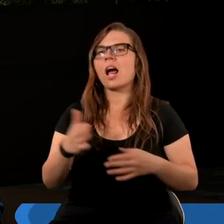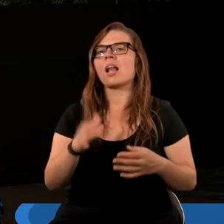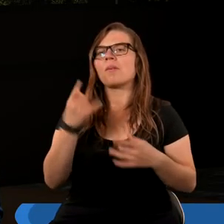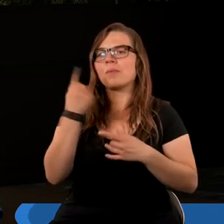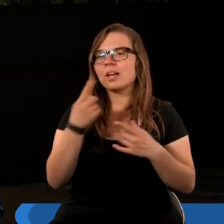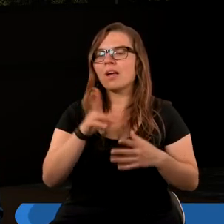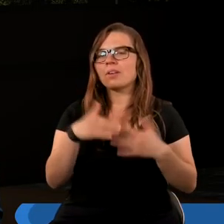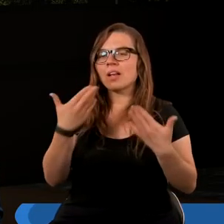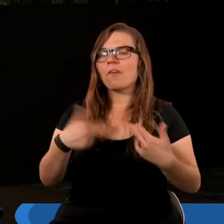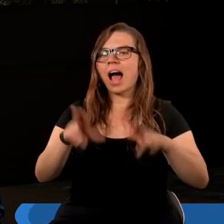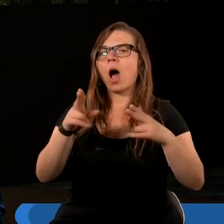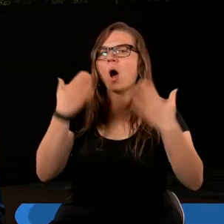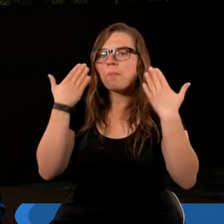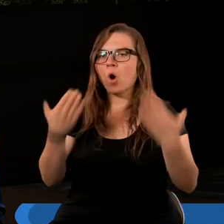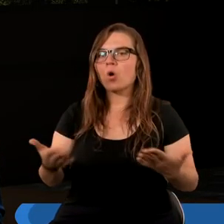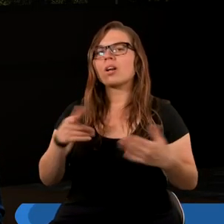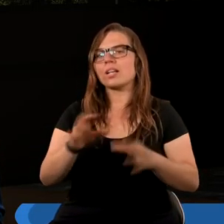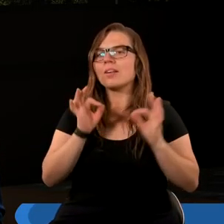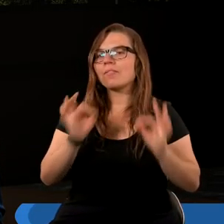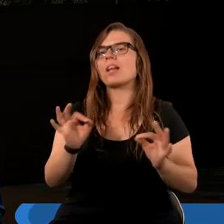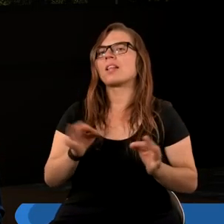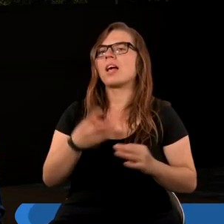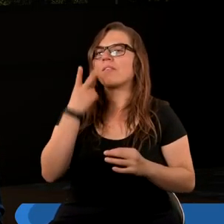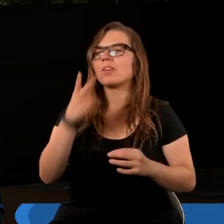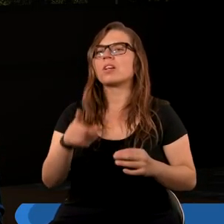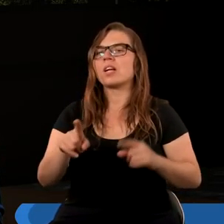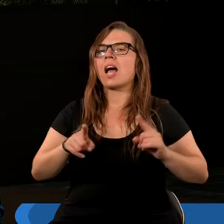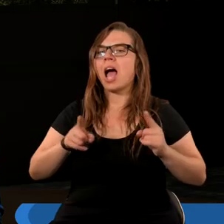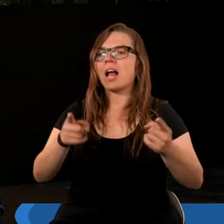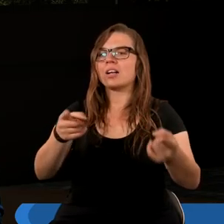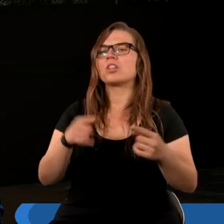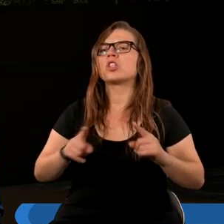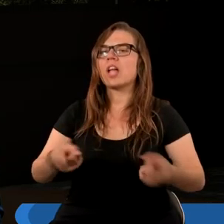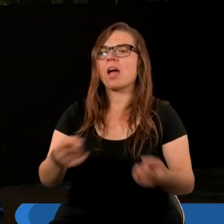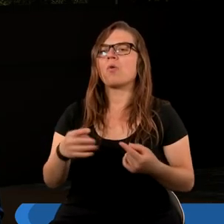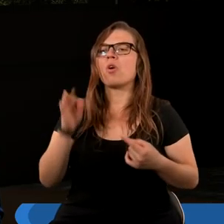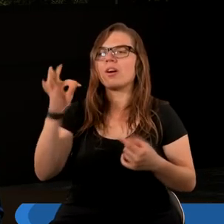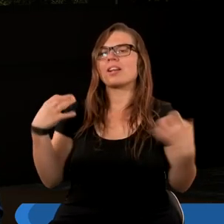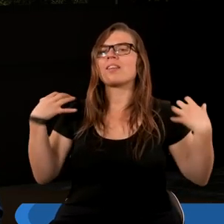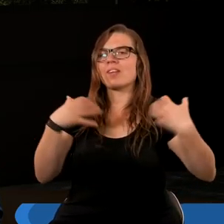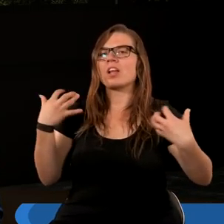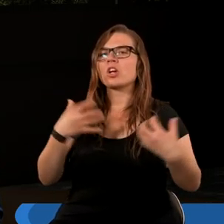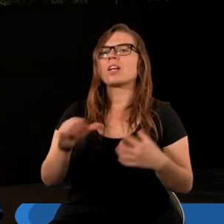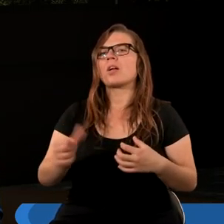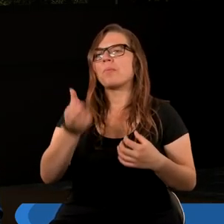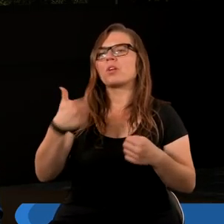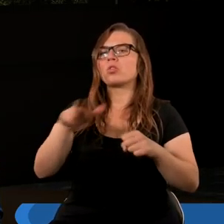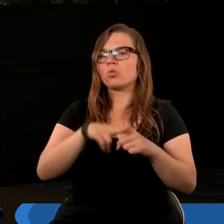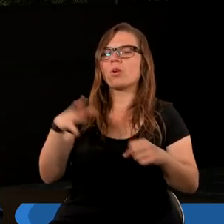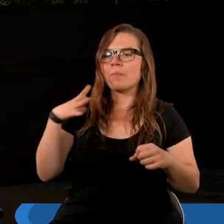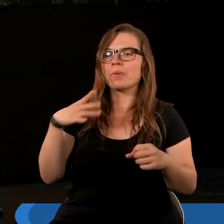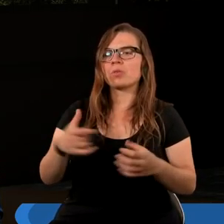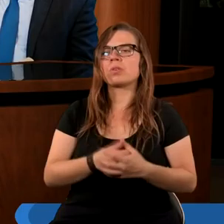szła i składała mu pokłon. Czyli ewidentnie to nowe zwierzę realizuje dzieło zwierzęcia pierwszego, o którym